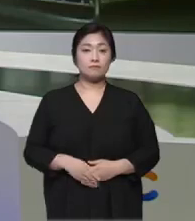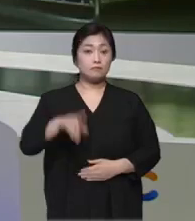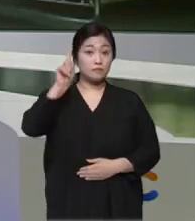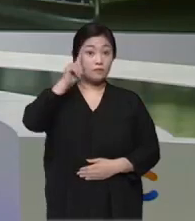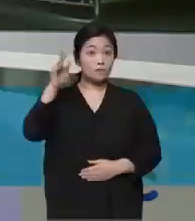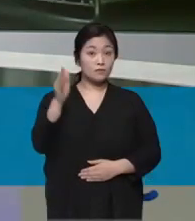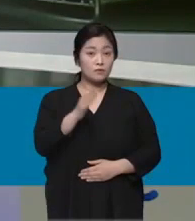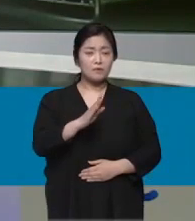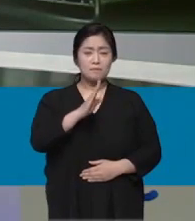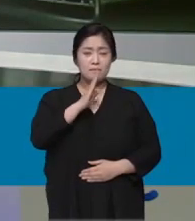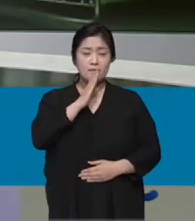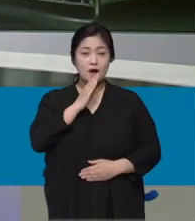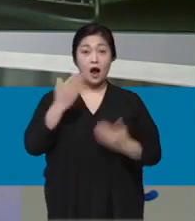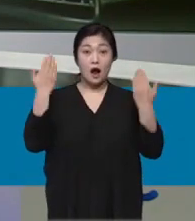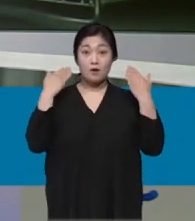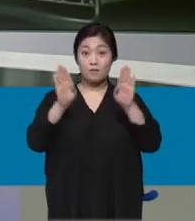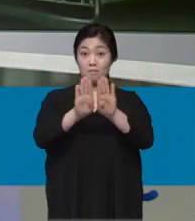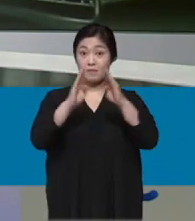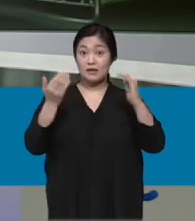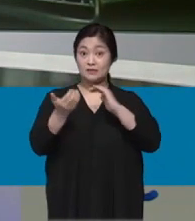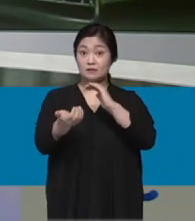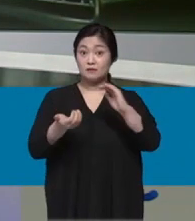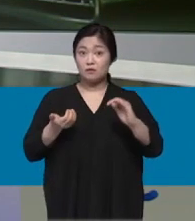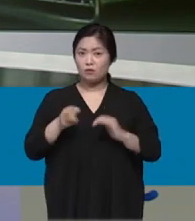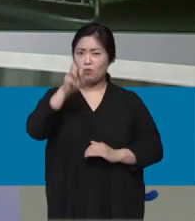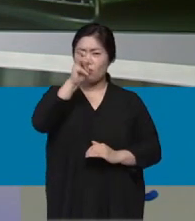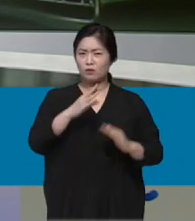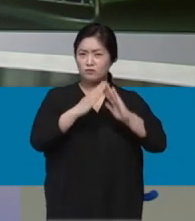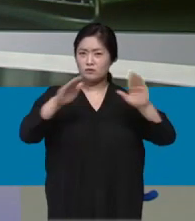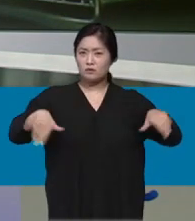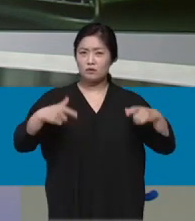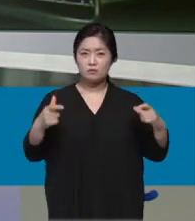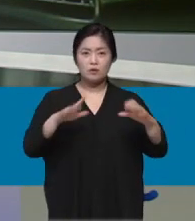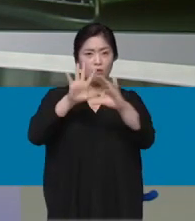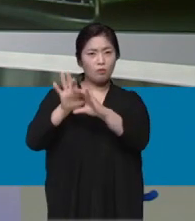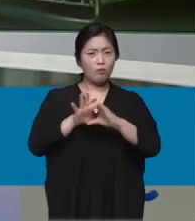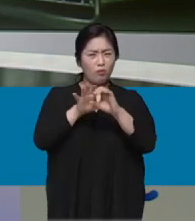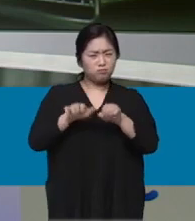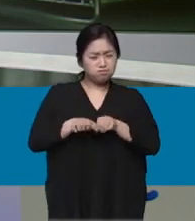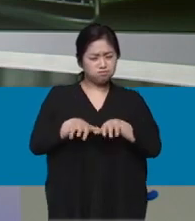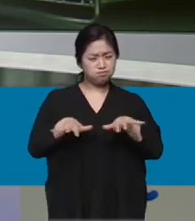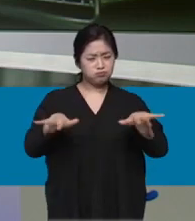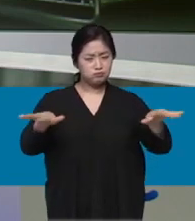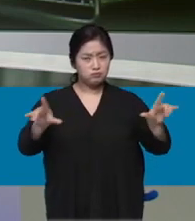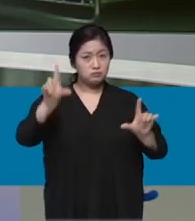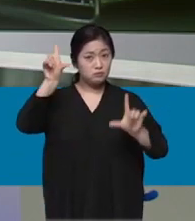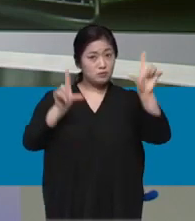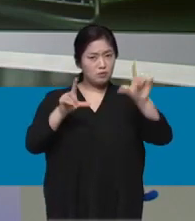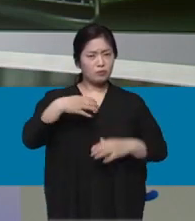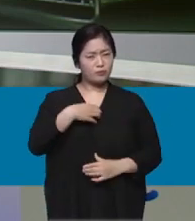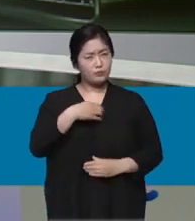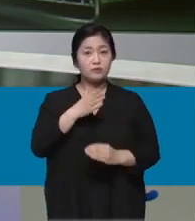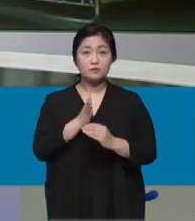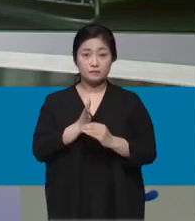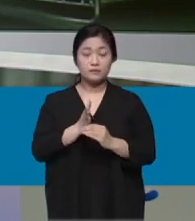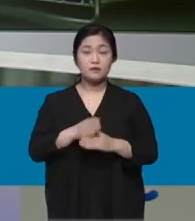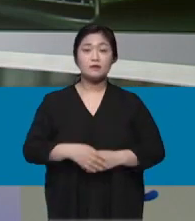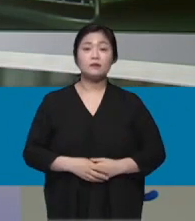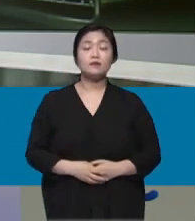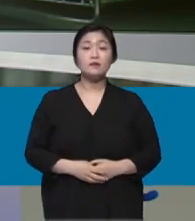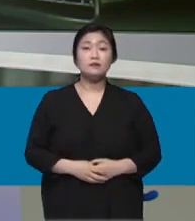내일부터 본격적인 학교 개학을 앞두고 광주와 전남에서 코로나19 대규모 확산 우려가 다시 커지고 있습니다.